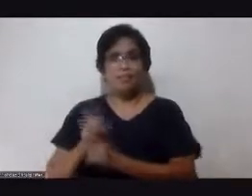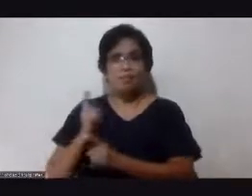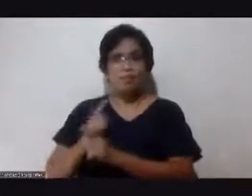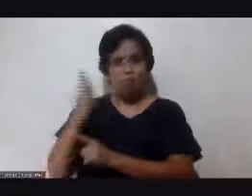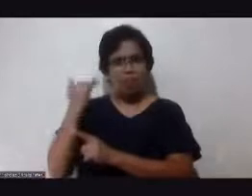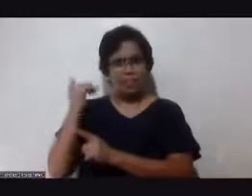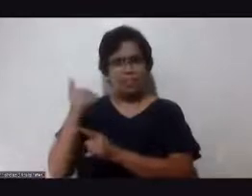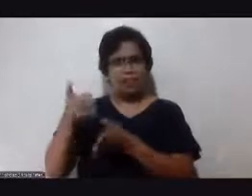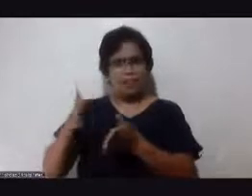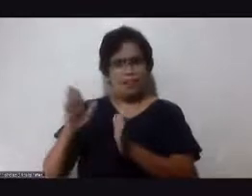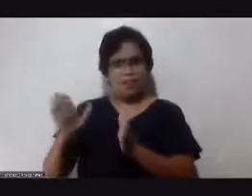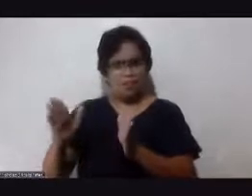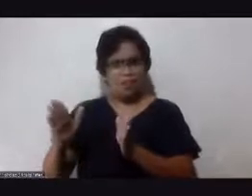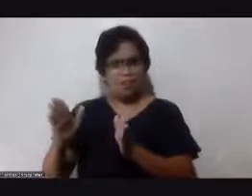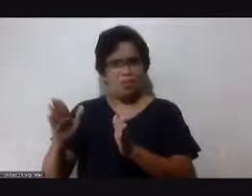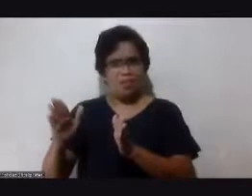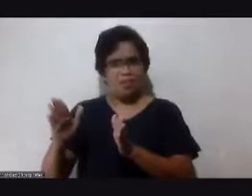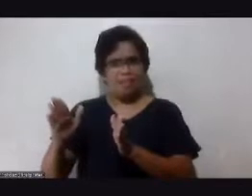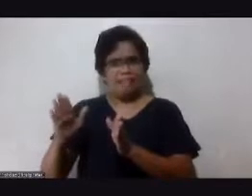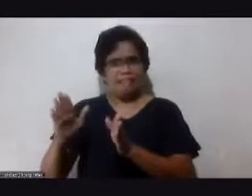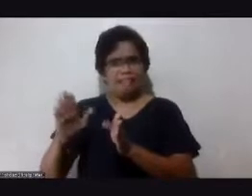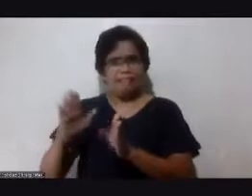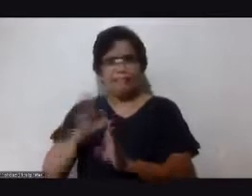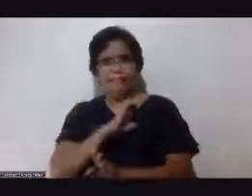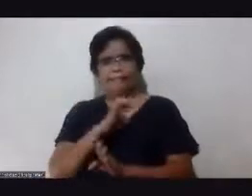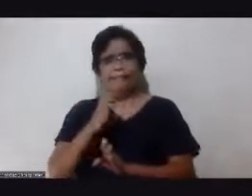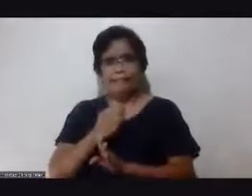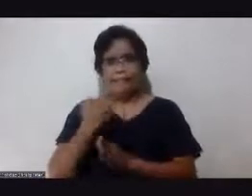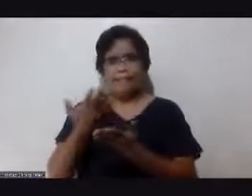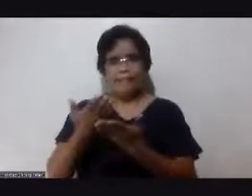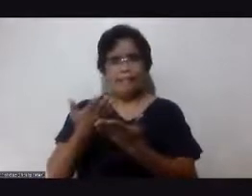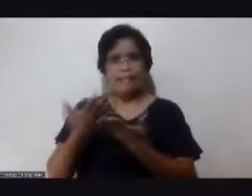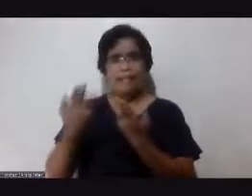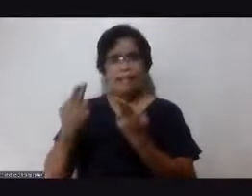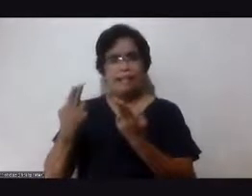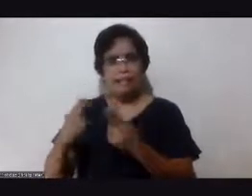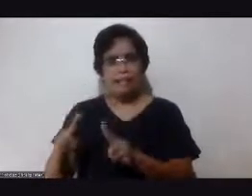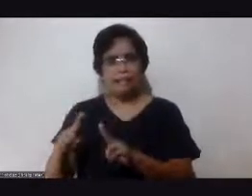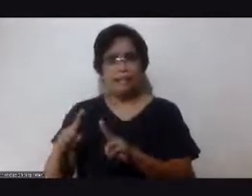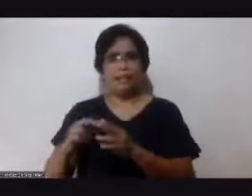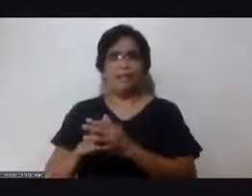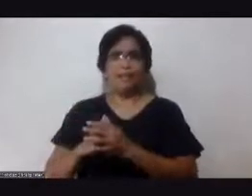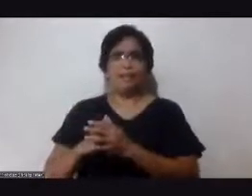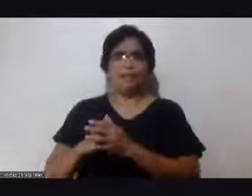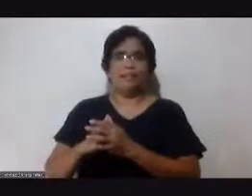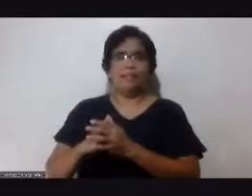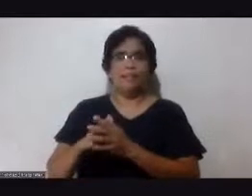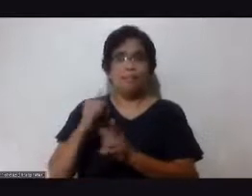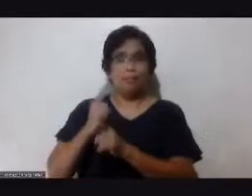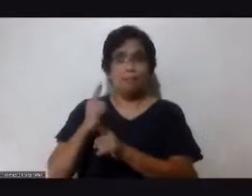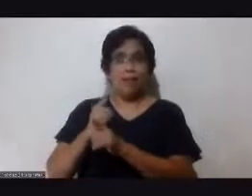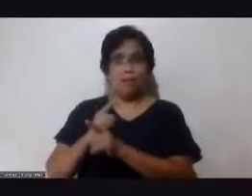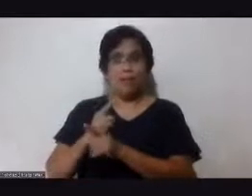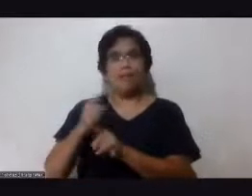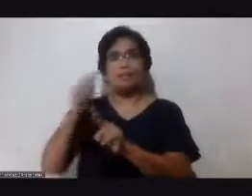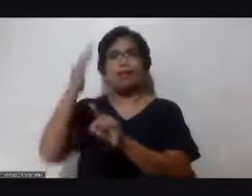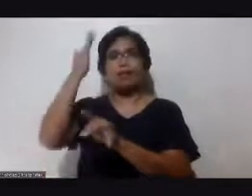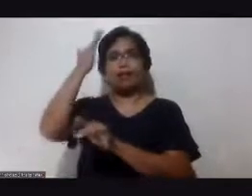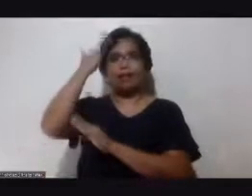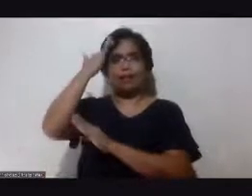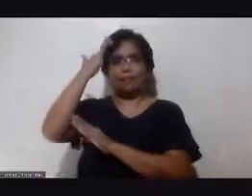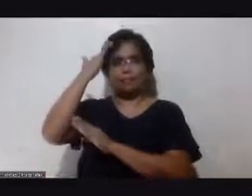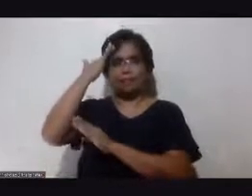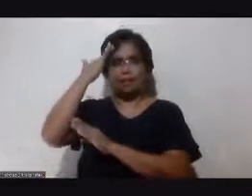do we allow extreme events to happen hindi ba mas maganda na alam na natin yan ang